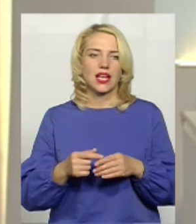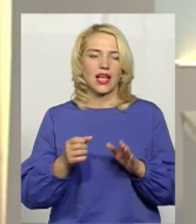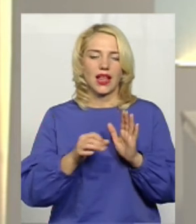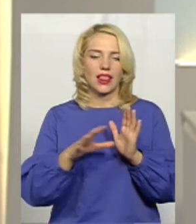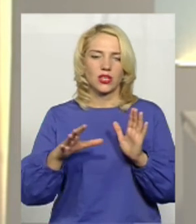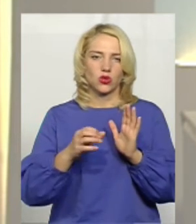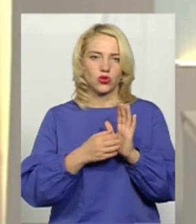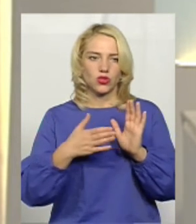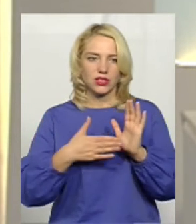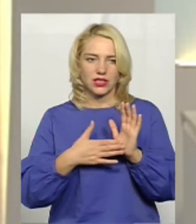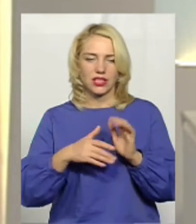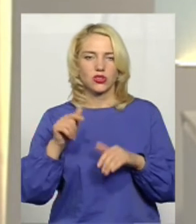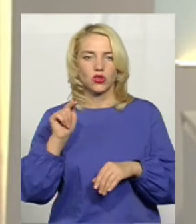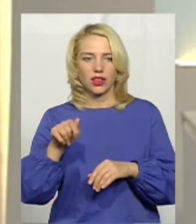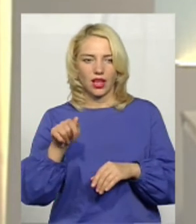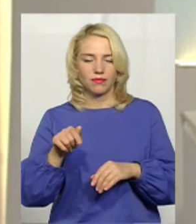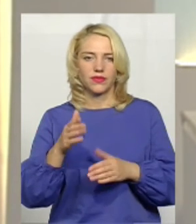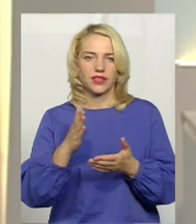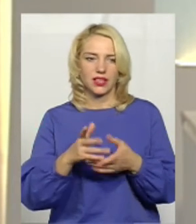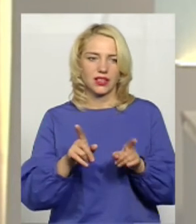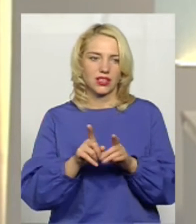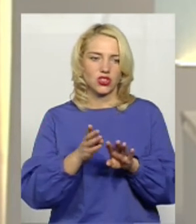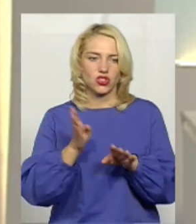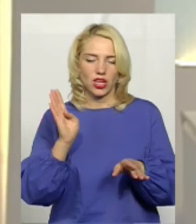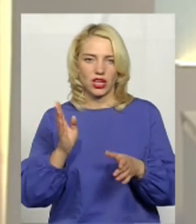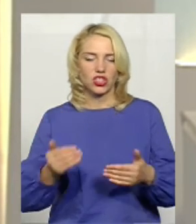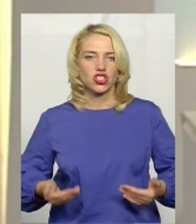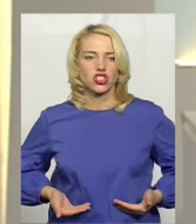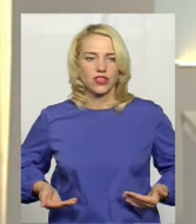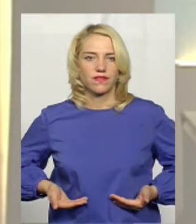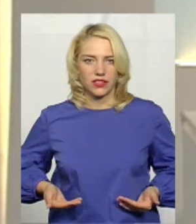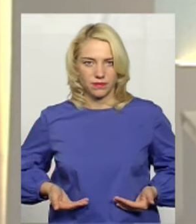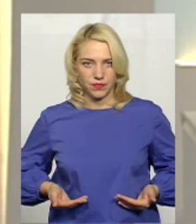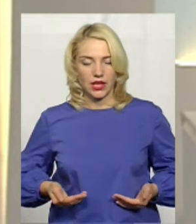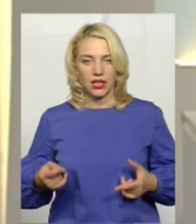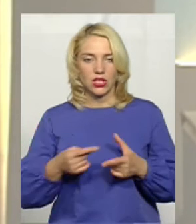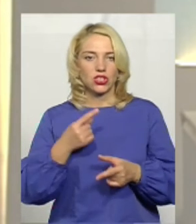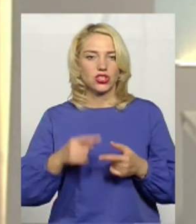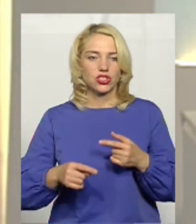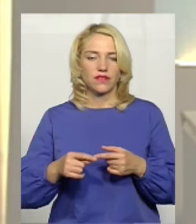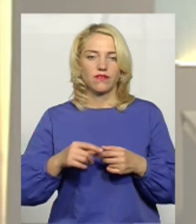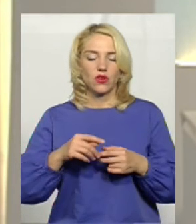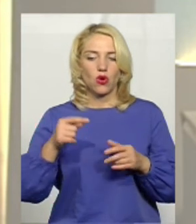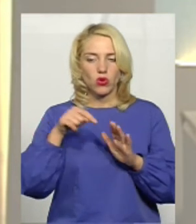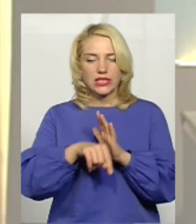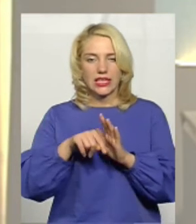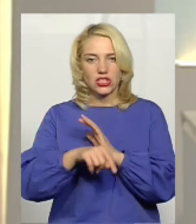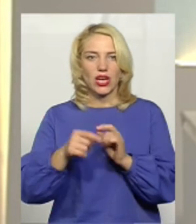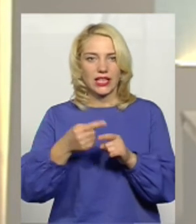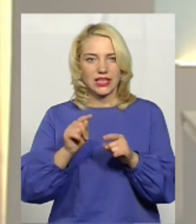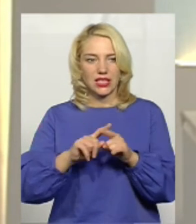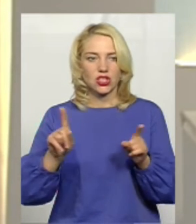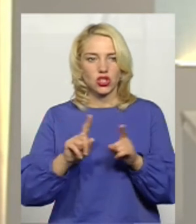реєстрацією, там є такі черги, живі, так звані, чи означає те, що